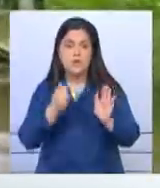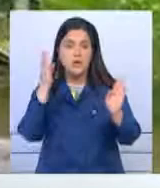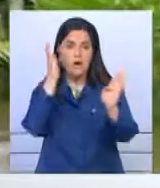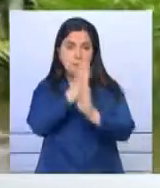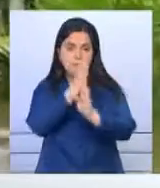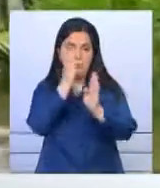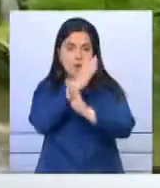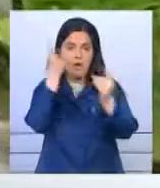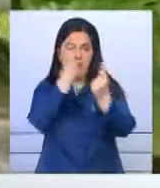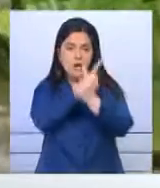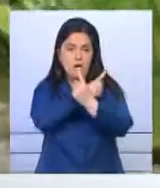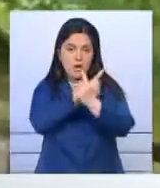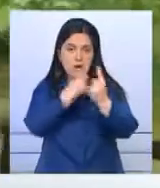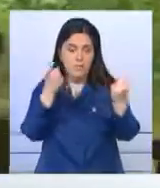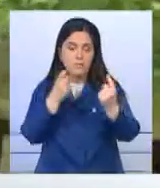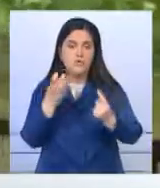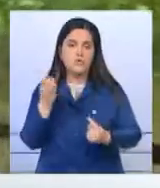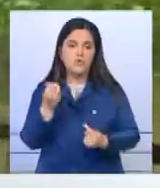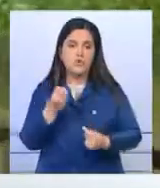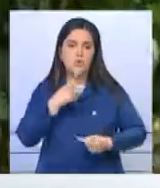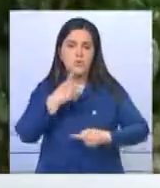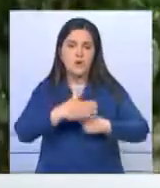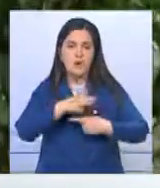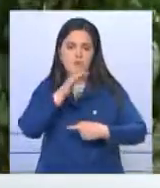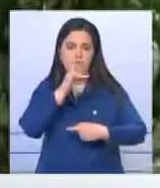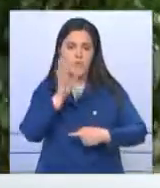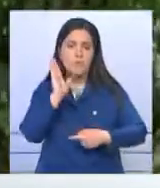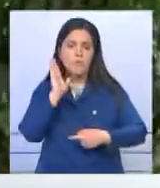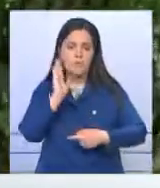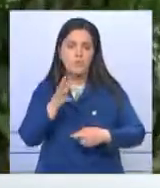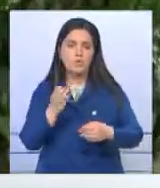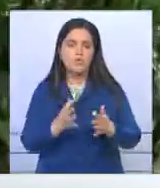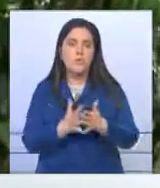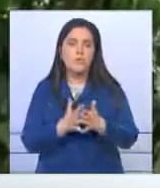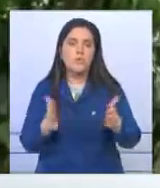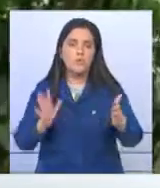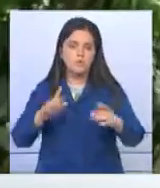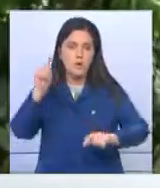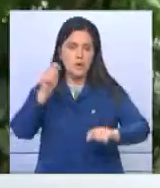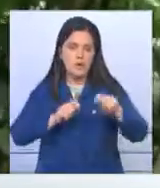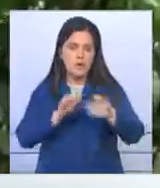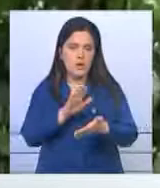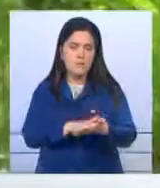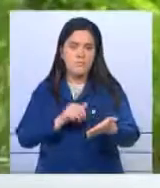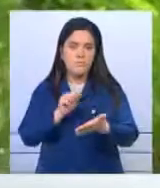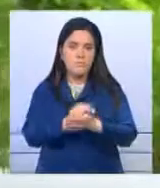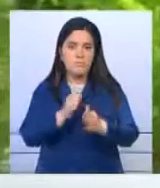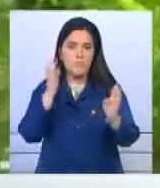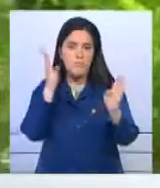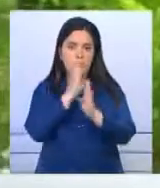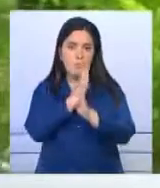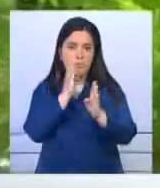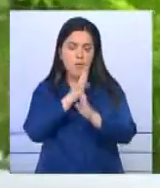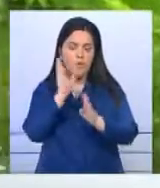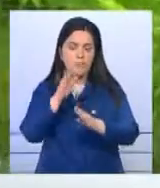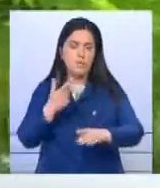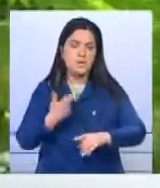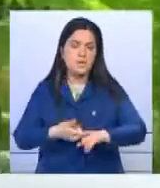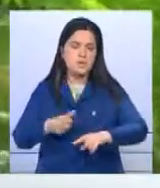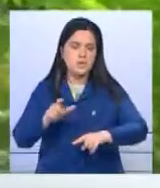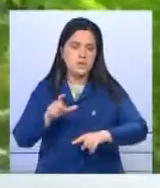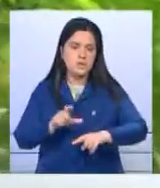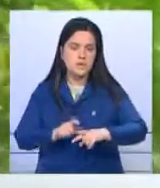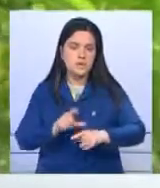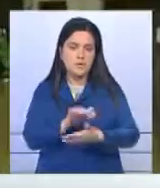временем прогнозы синоптиков неутешительны. Ожидается, что в ближайшее время в страну придут еще больше дождей из-за юго